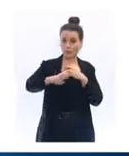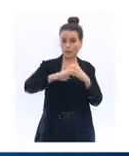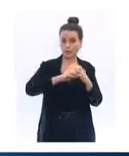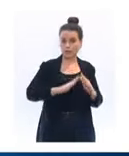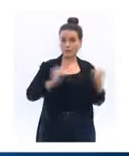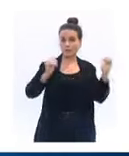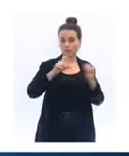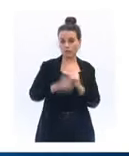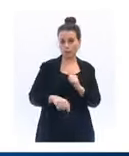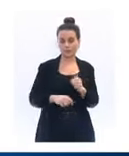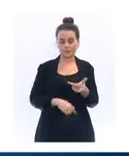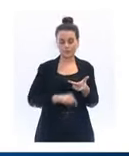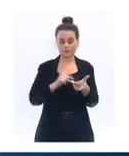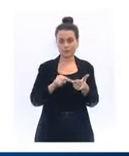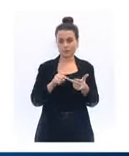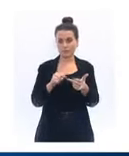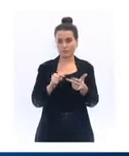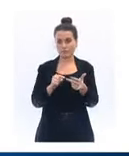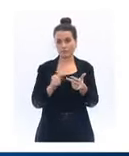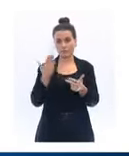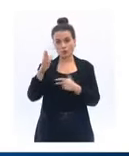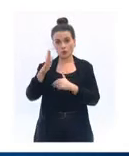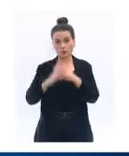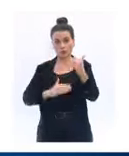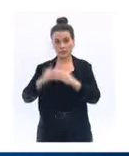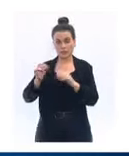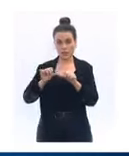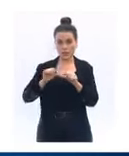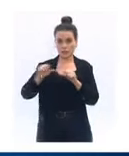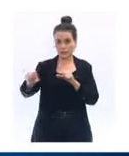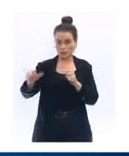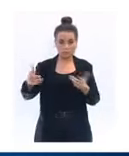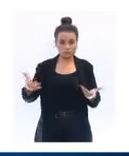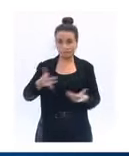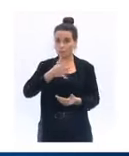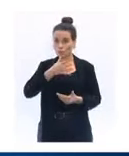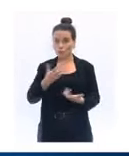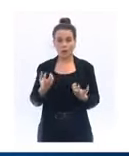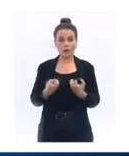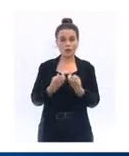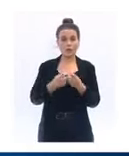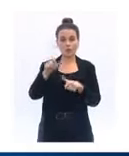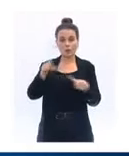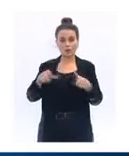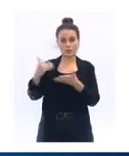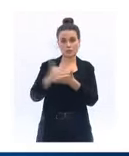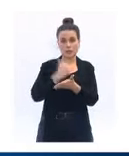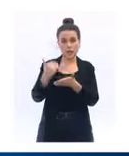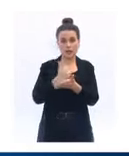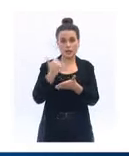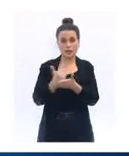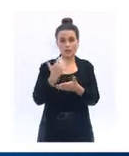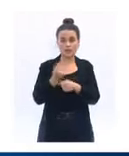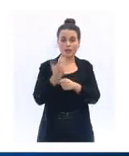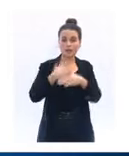cas de figure, certains métiers ne peuvent être réalisés à distance. Je pense, par exemple, aux salariés des commerces qui restent ouverts,